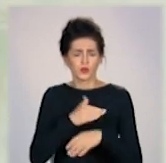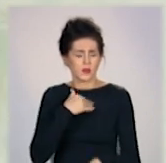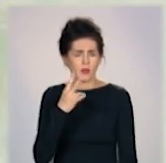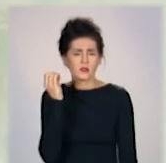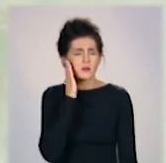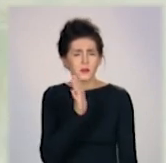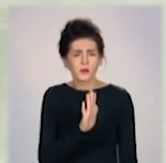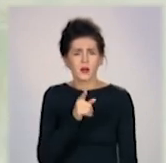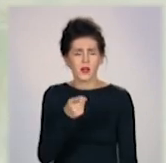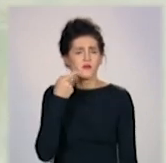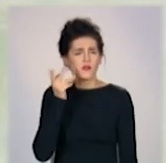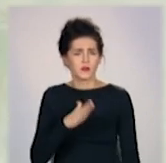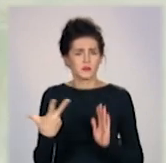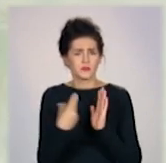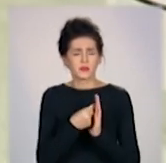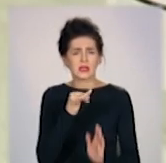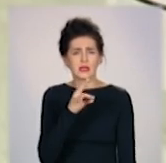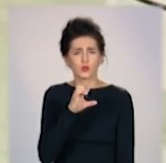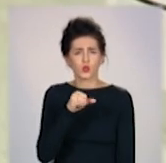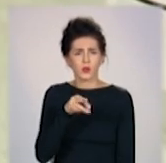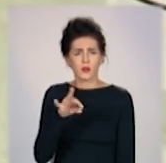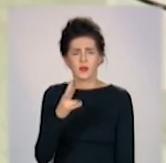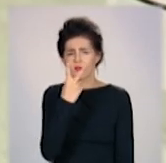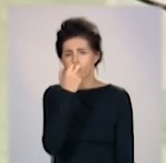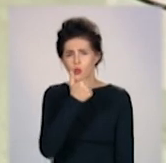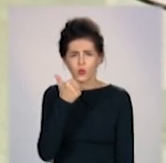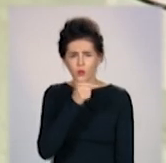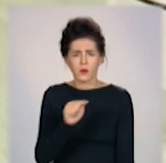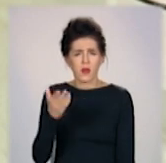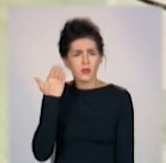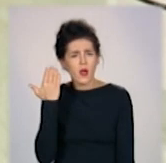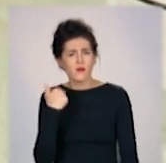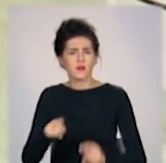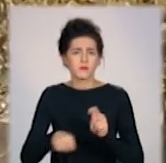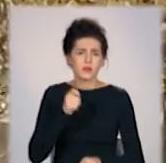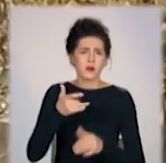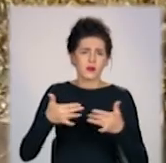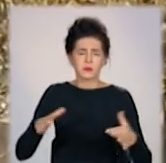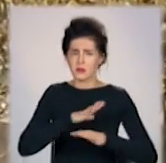Жінка приймає інсулін вже два роки. Каже, раніше перебоїв в аптеках не було.